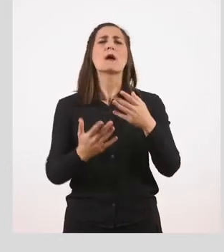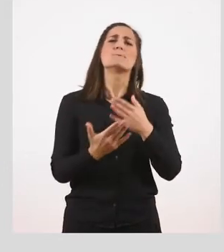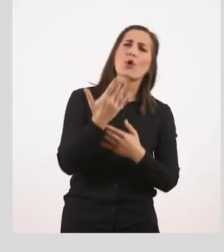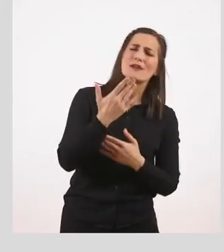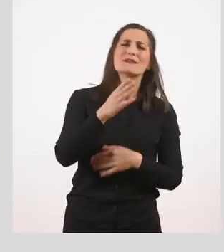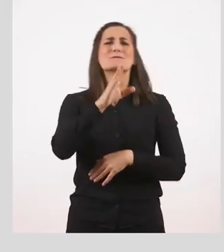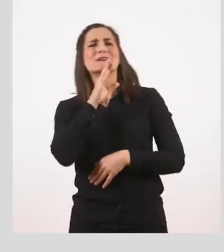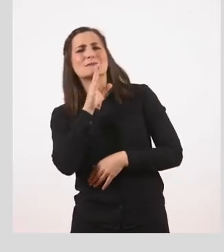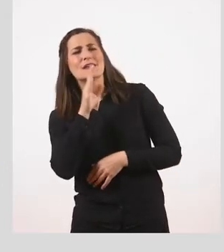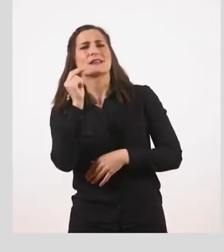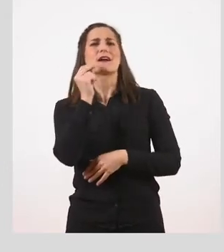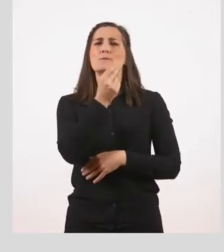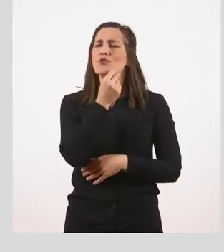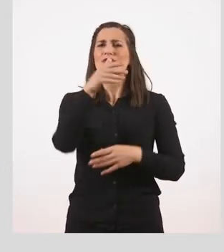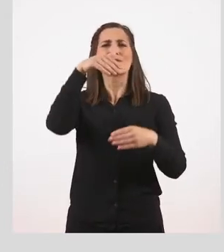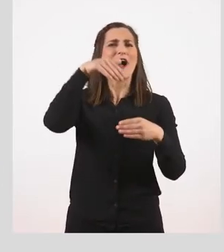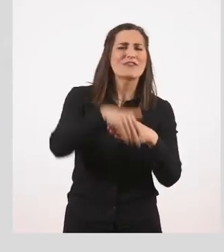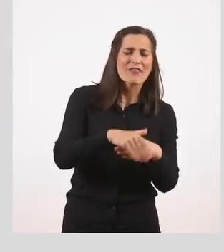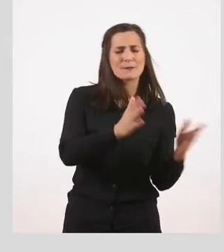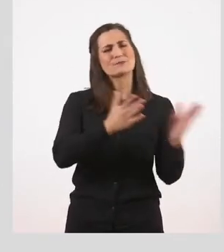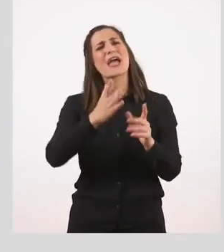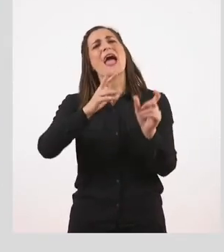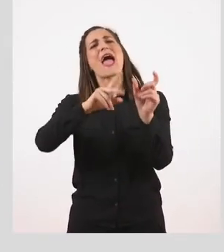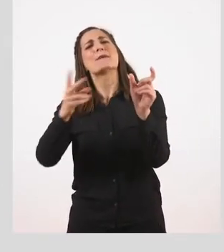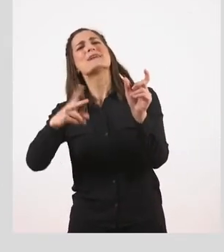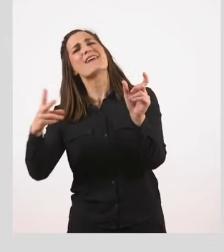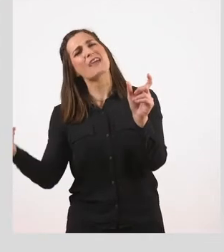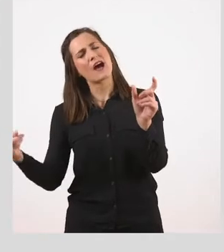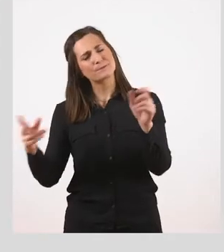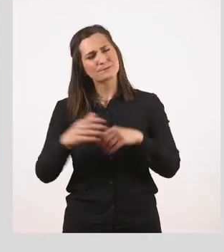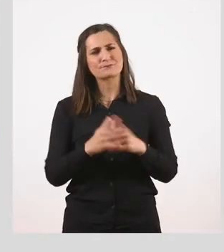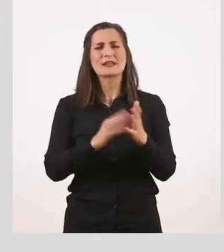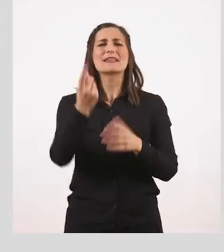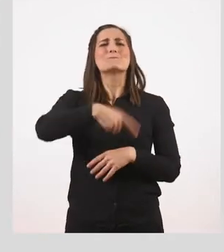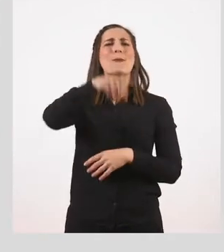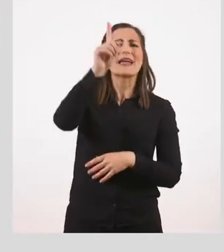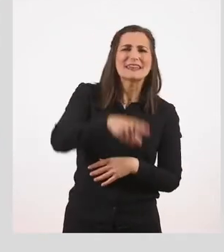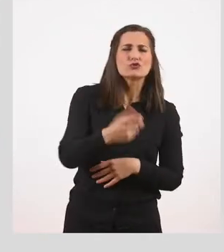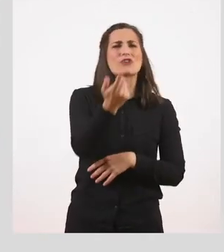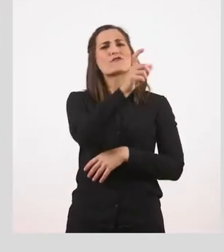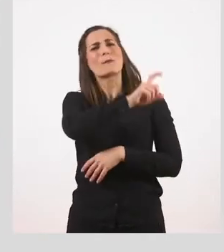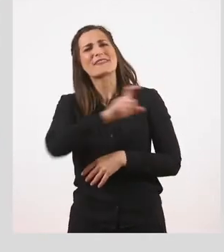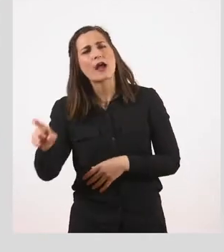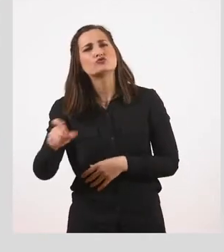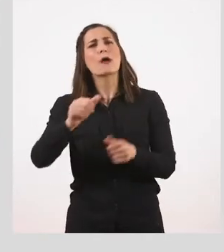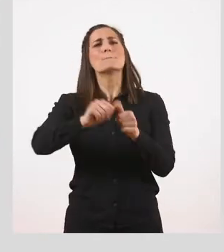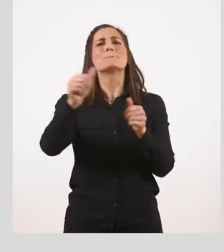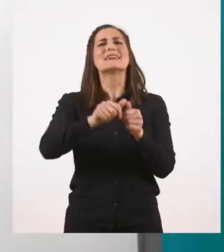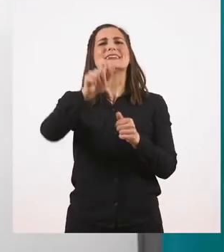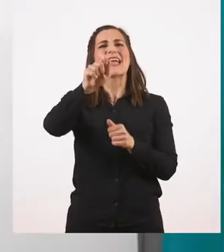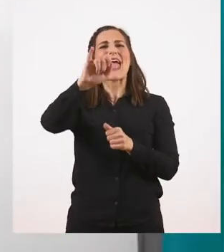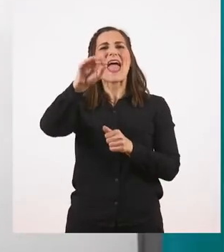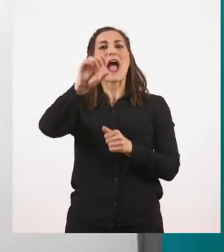μεσημέρι, απόγευμα, βράδυ. Και ορισμένα επίθετα σας έχω γράψει. Ημερίσιος, εβδομαδιαίος, μηνιαίος.